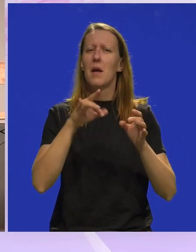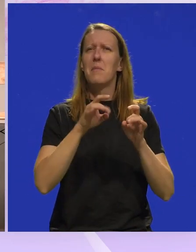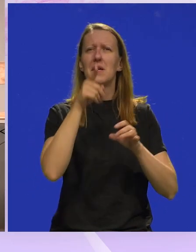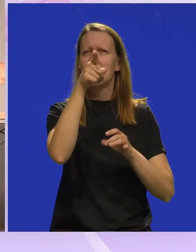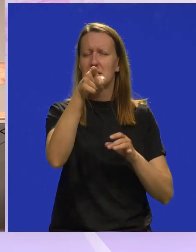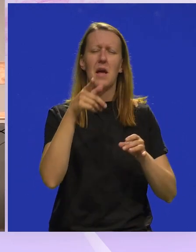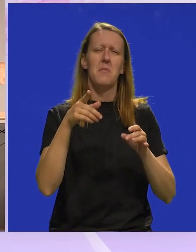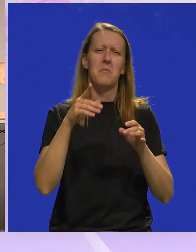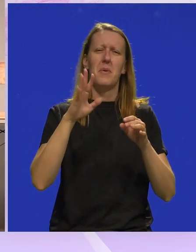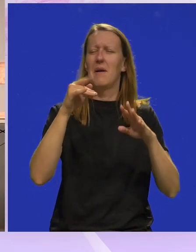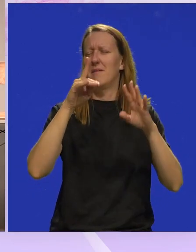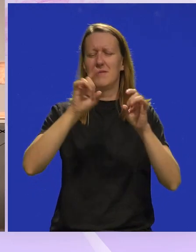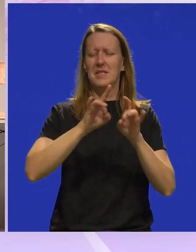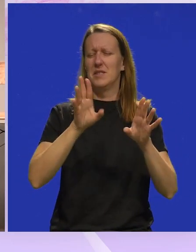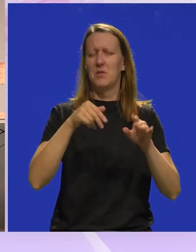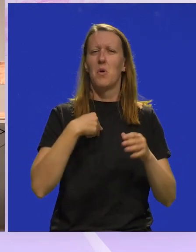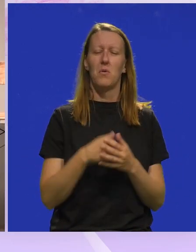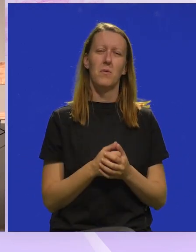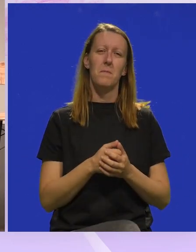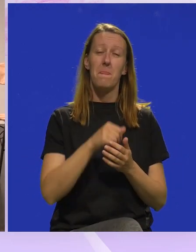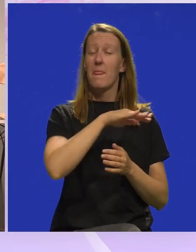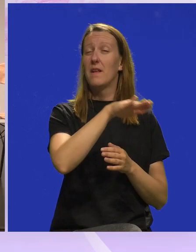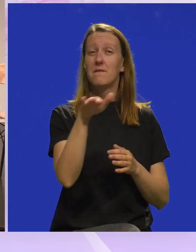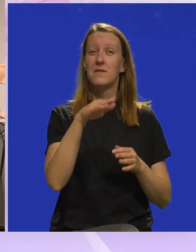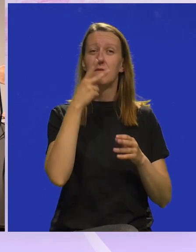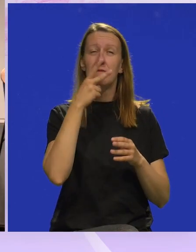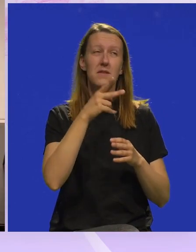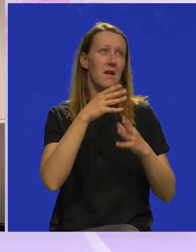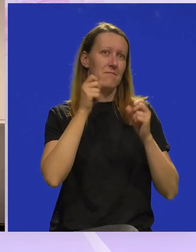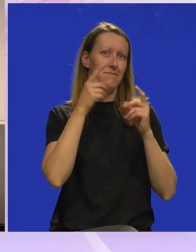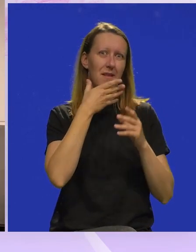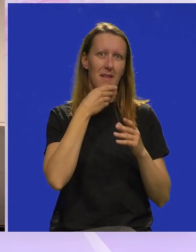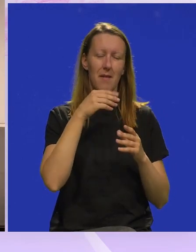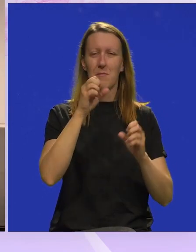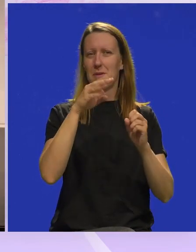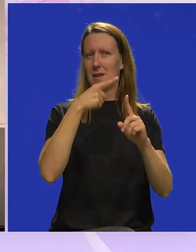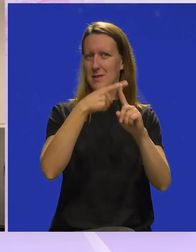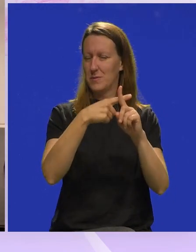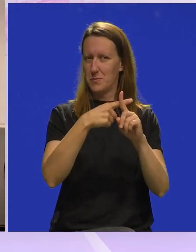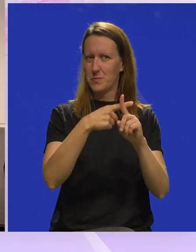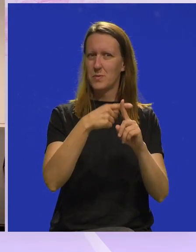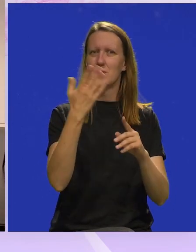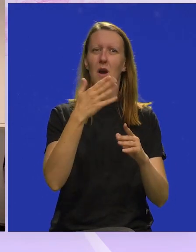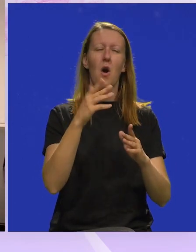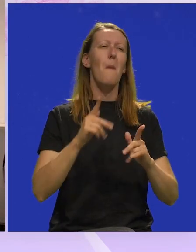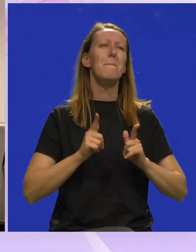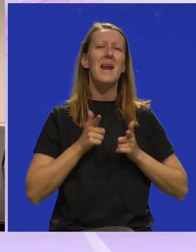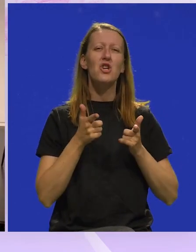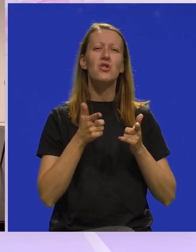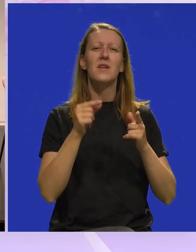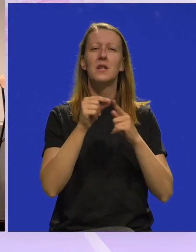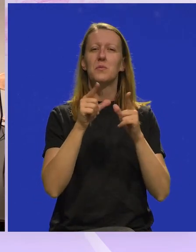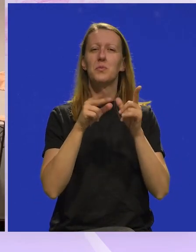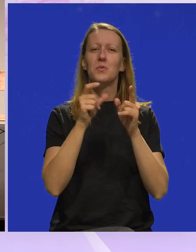bez tebe, Zet. Dojmovi su ovo s nove predstave scene 15 plus kako preživjeti